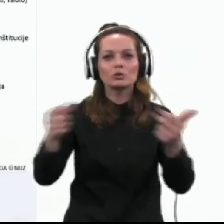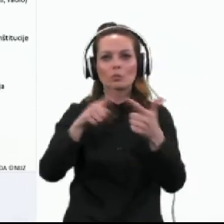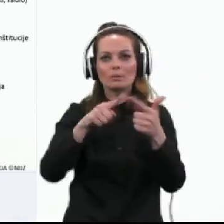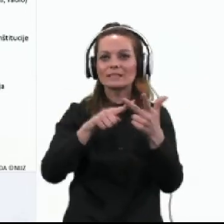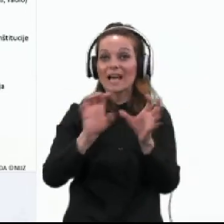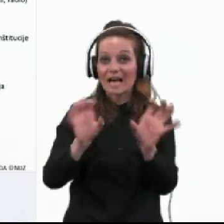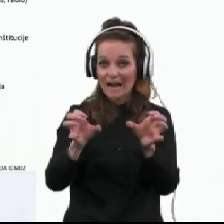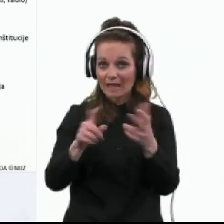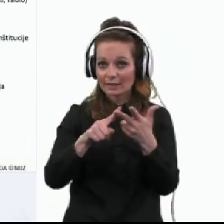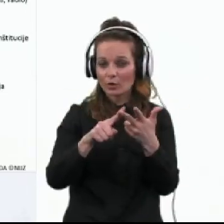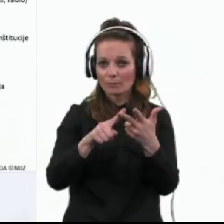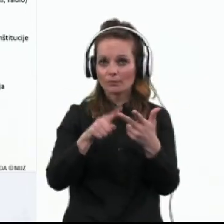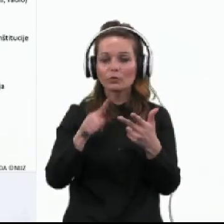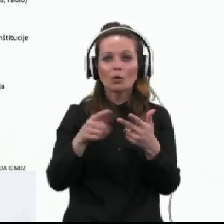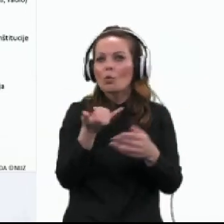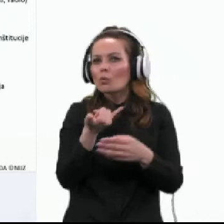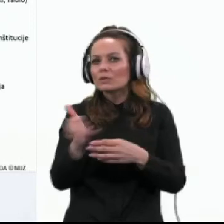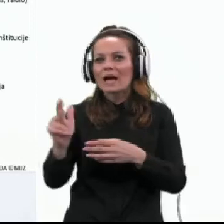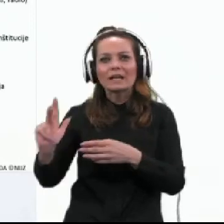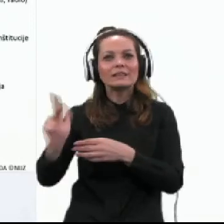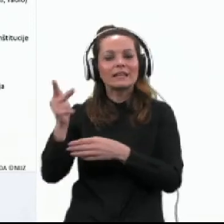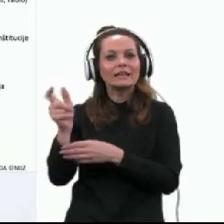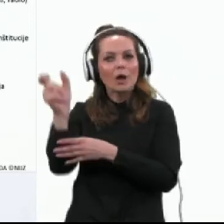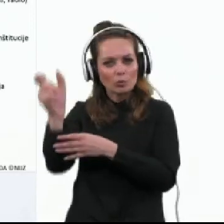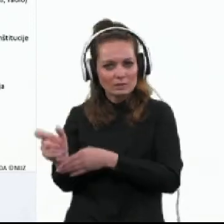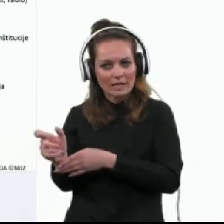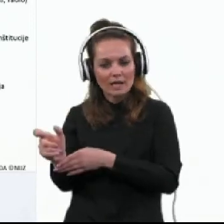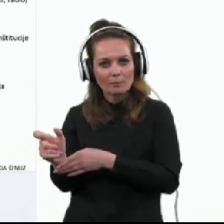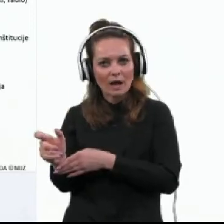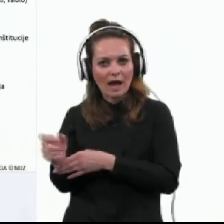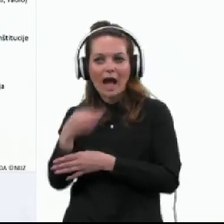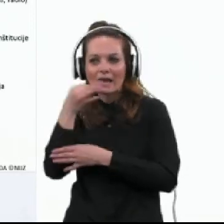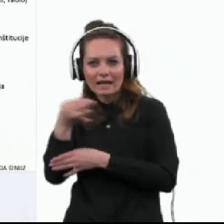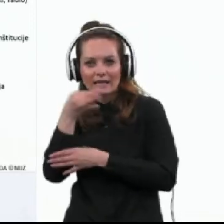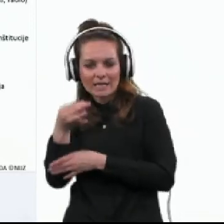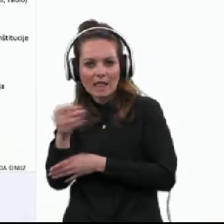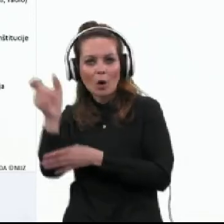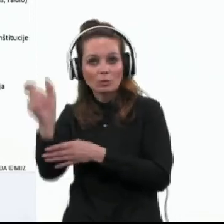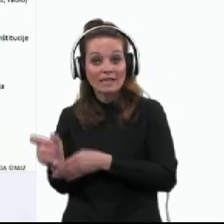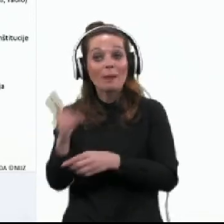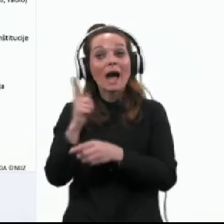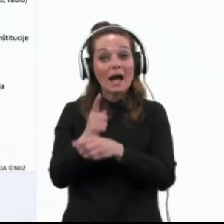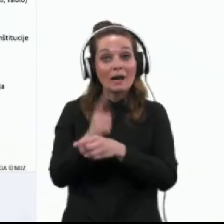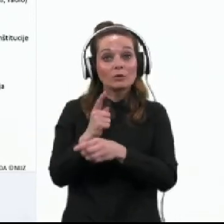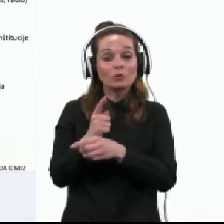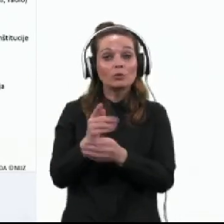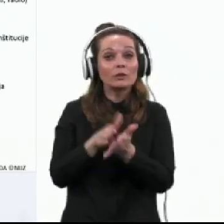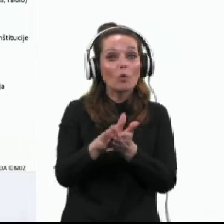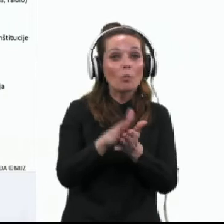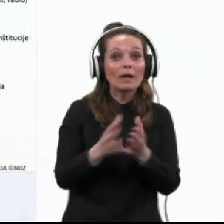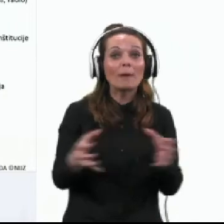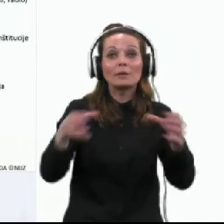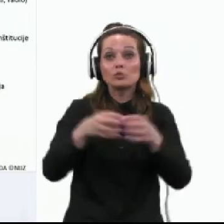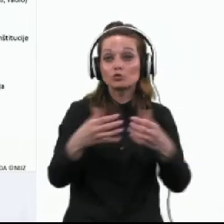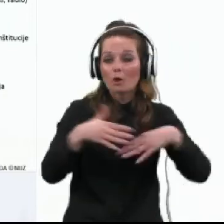radio in to vsak tretji anketirena oseba. Pa tudi pri uporabi družbenih